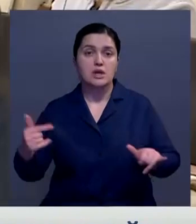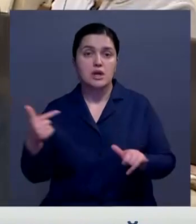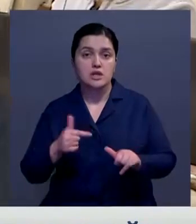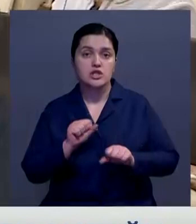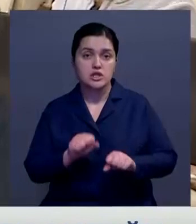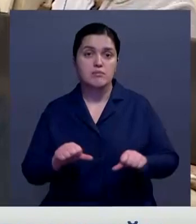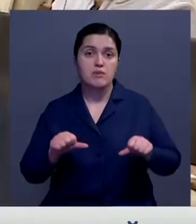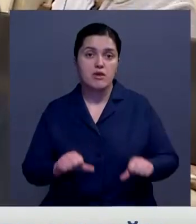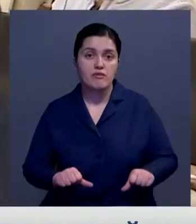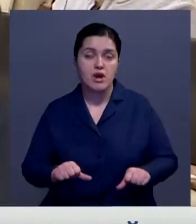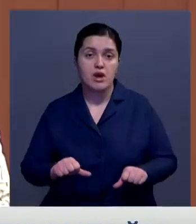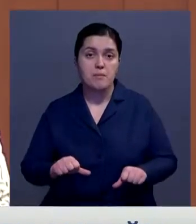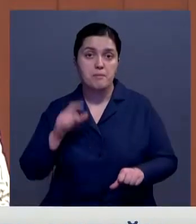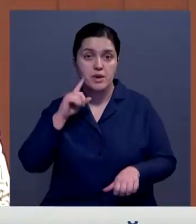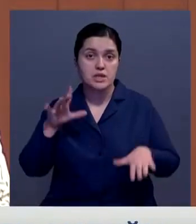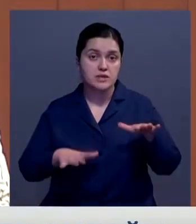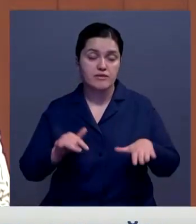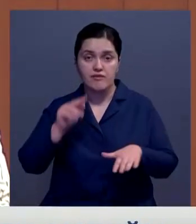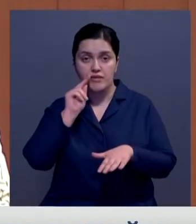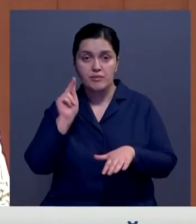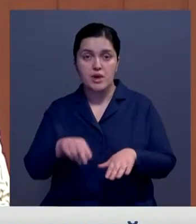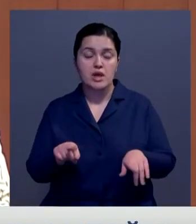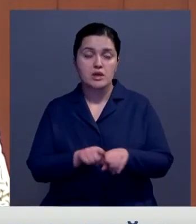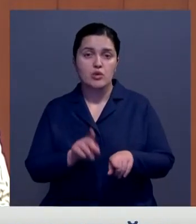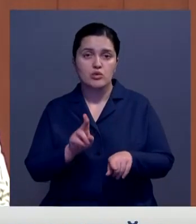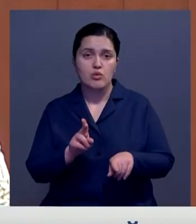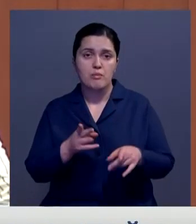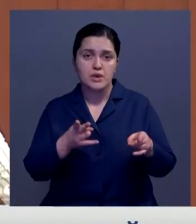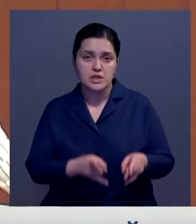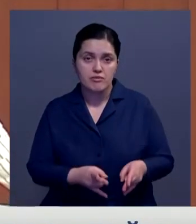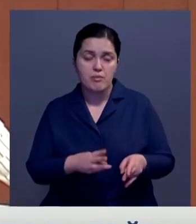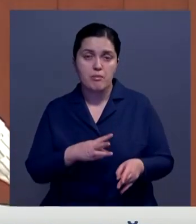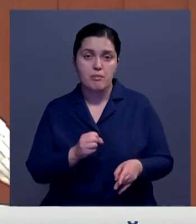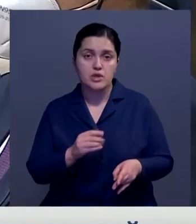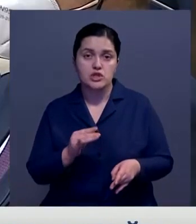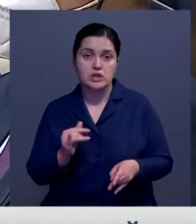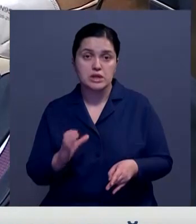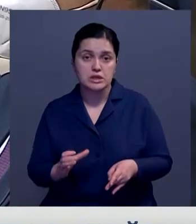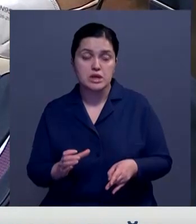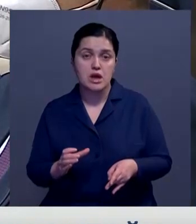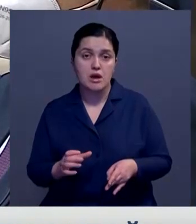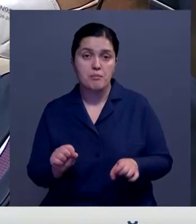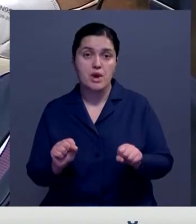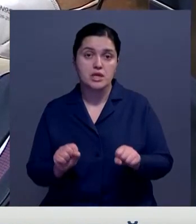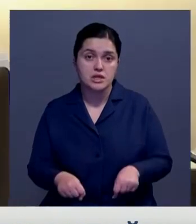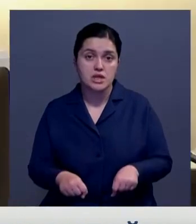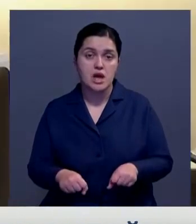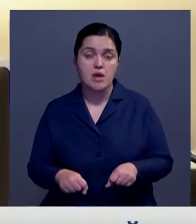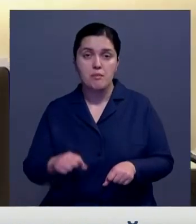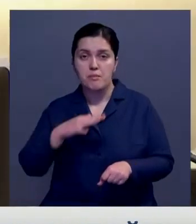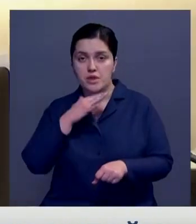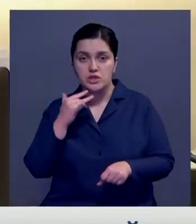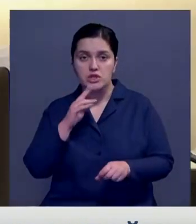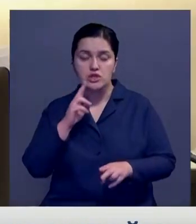повысят гарантии защиты прав как подозреваемых и обвиняемых, так и потерпевших. Мажелесмены считают, что это позволит исключить